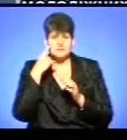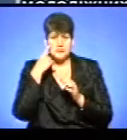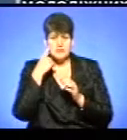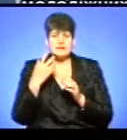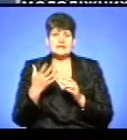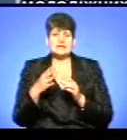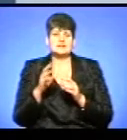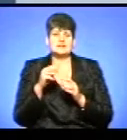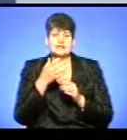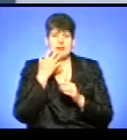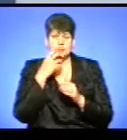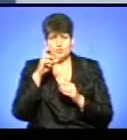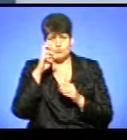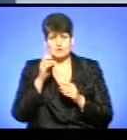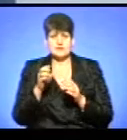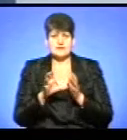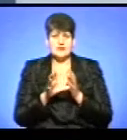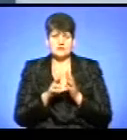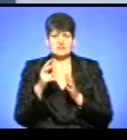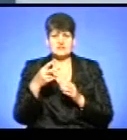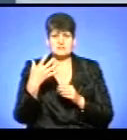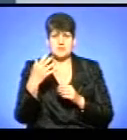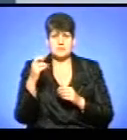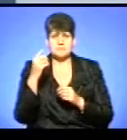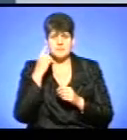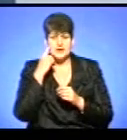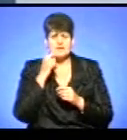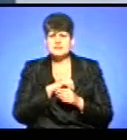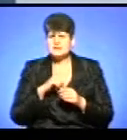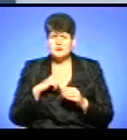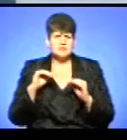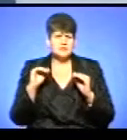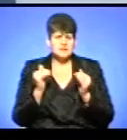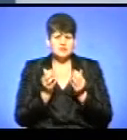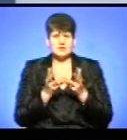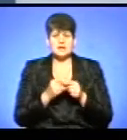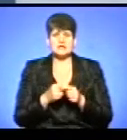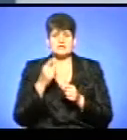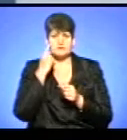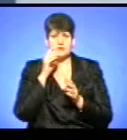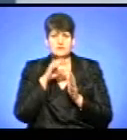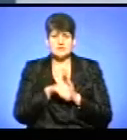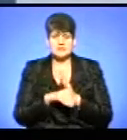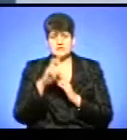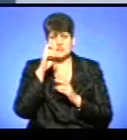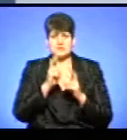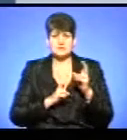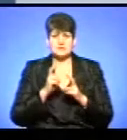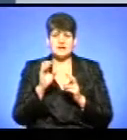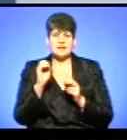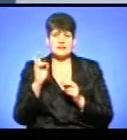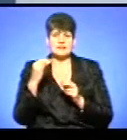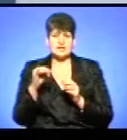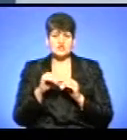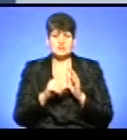«Тернопільміськтеплокомуненерго» – 25 балів. До п'ятірки з найнижчою кількістю балів увійшли комунальне підприємство «Еней» –